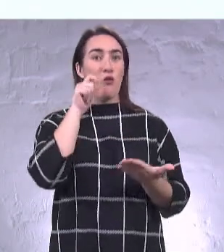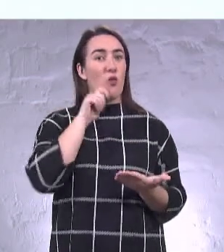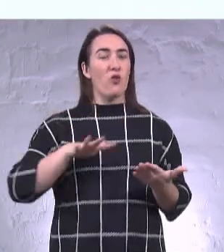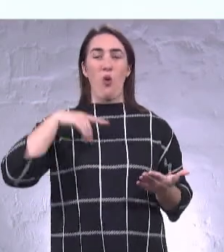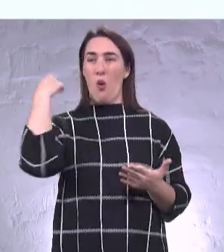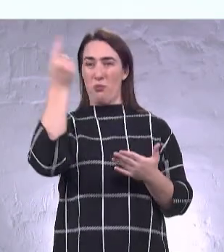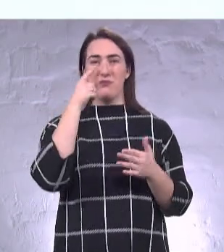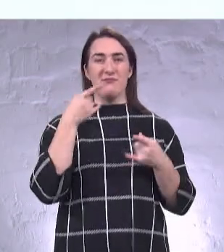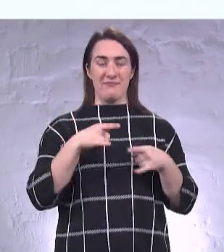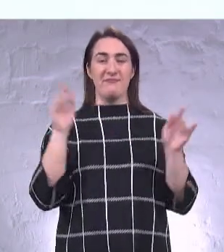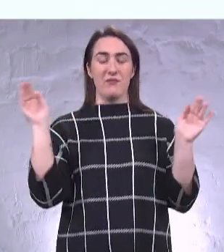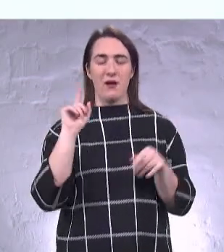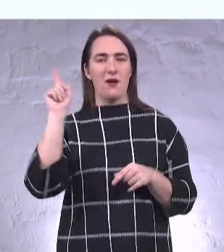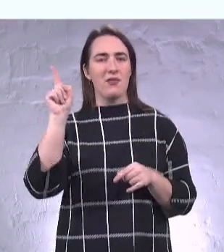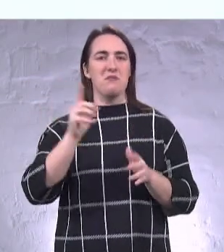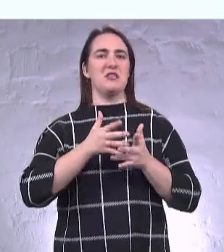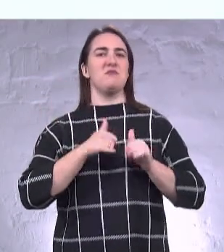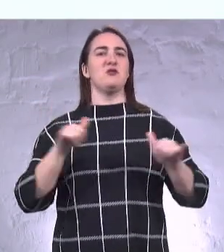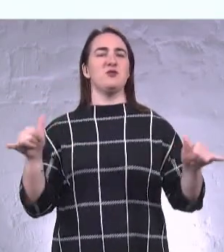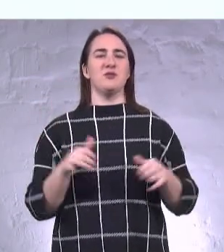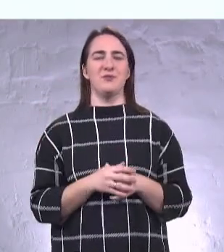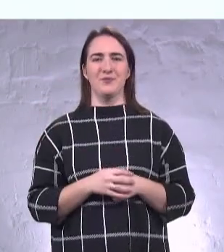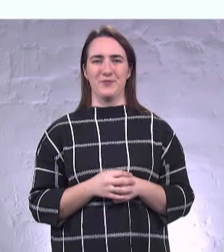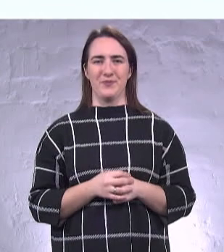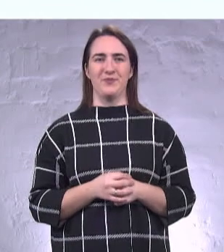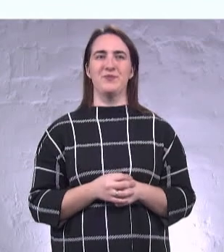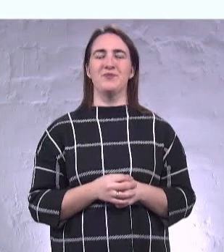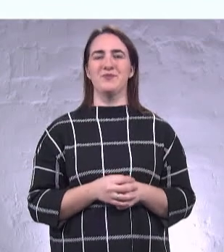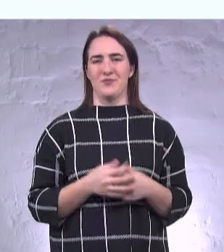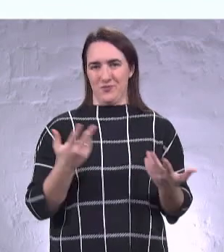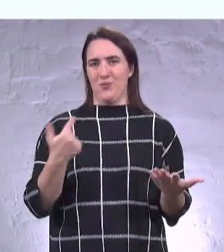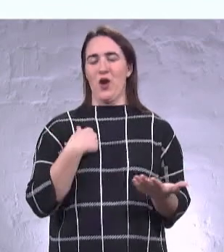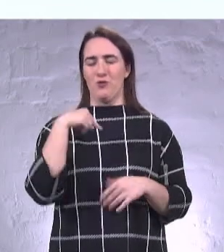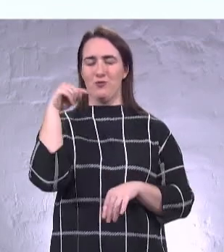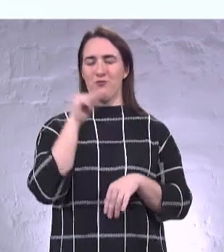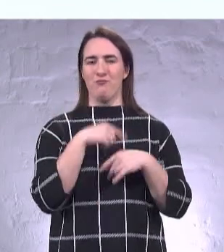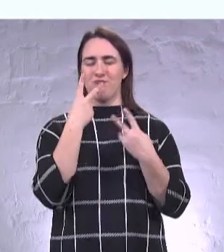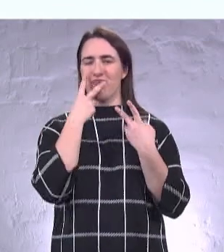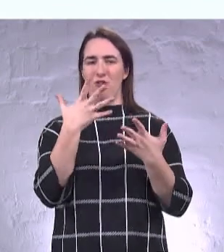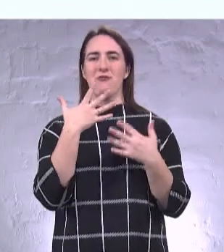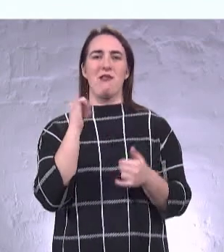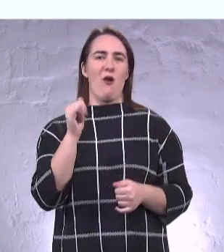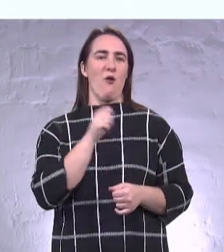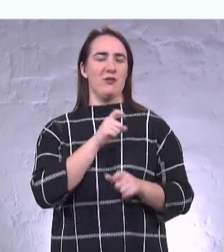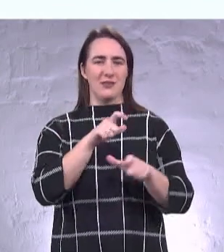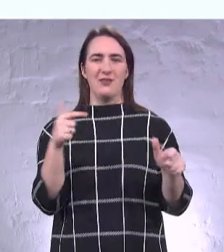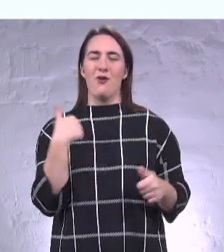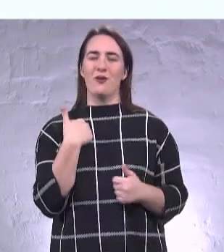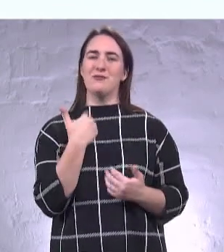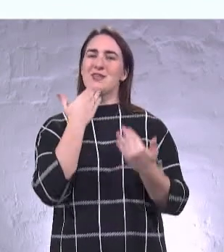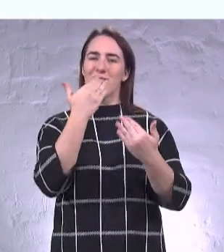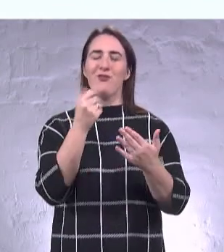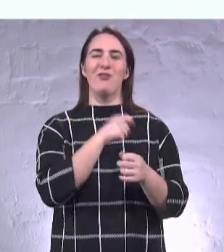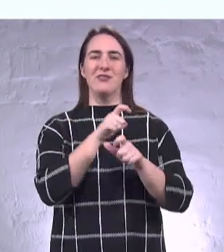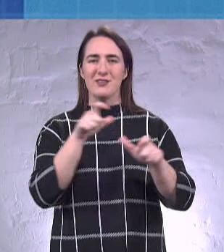зменшується, в цих містах збільшується. Мені здається, це переконливе для одеситів і я хотів би звернутися до одеситів як